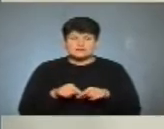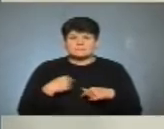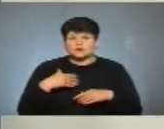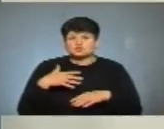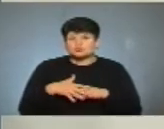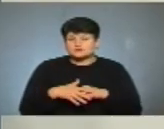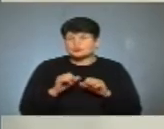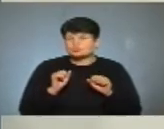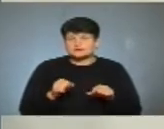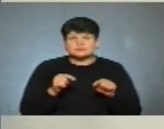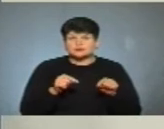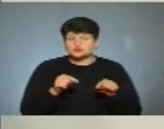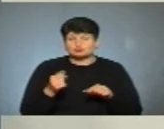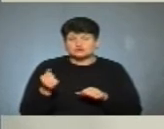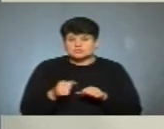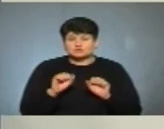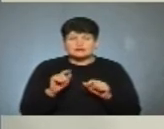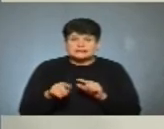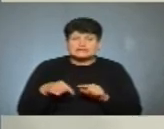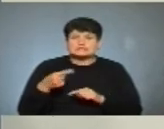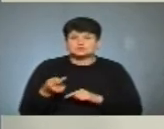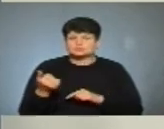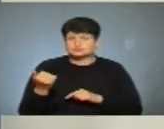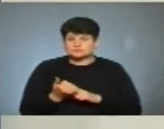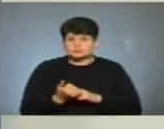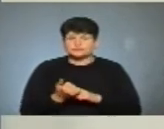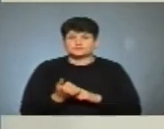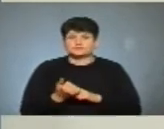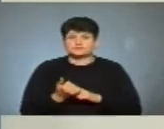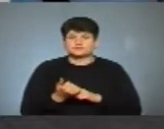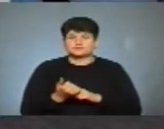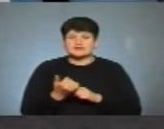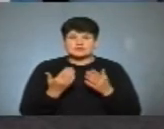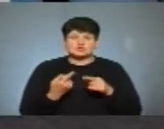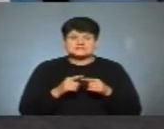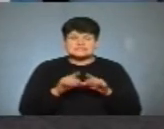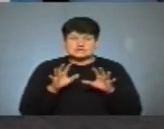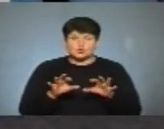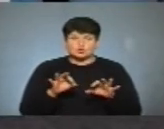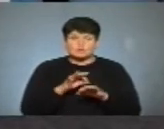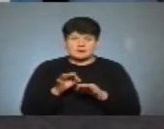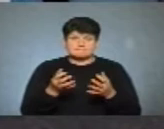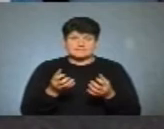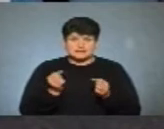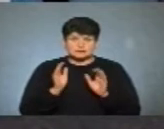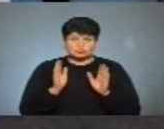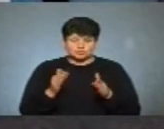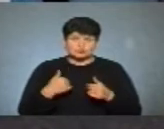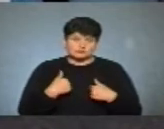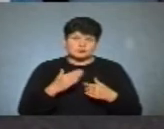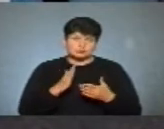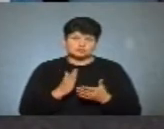розуміємо, що, можливо, на цьому пленарному тижні, можливо, на наступному пленарному тижні. Відповідно, якщо цей законопроект буде прийнято, то, відповідно, ми